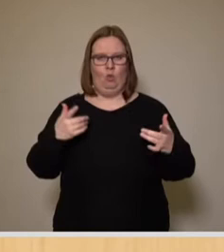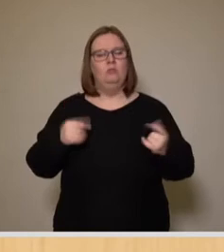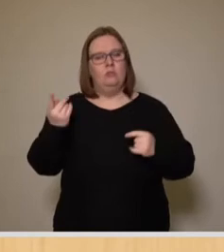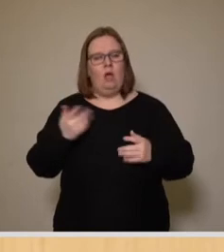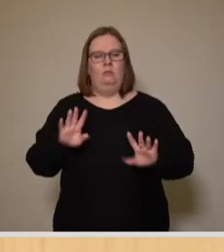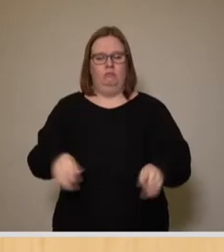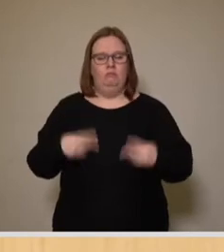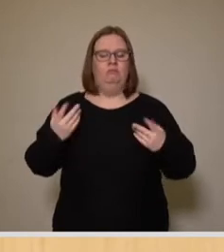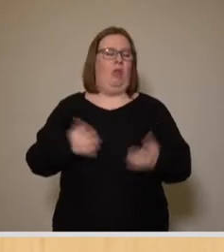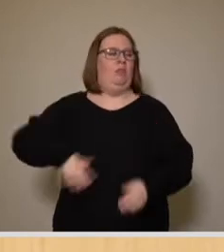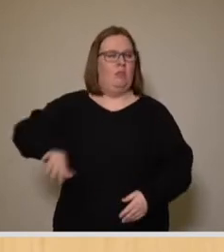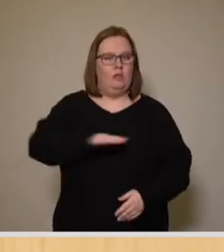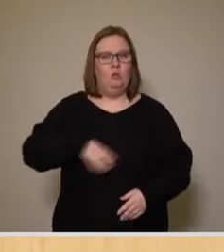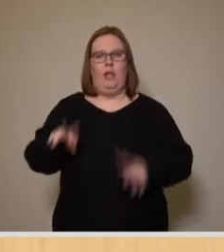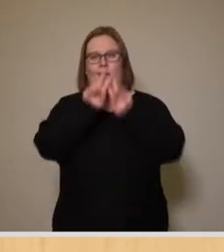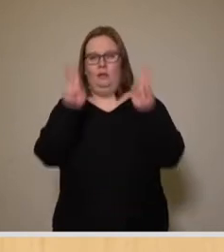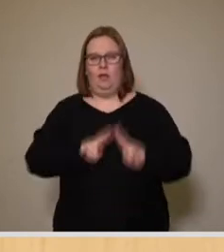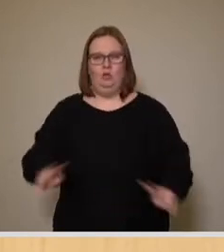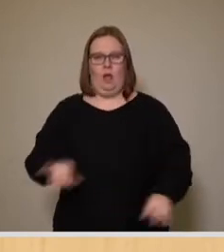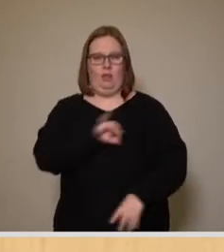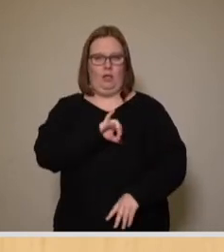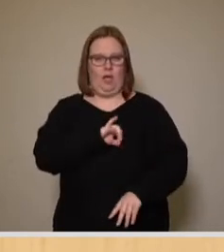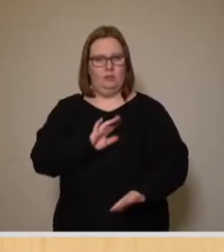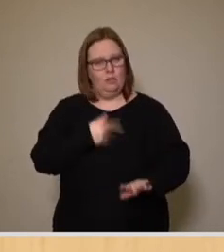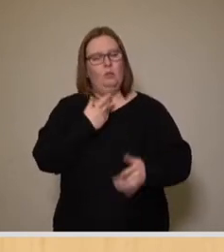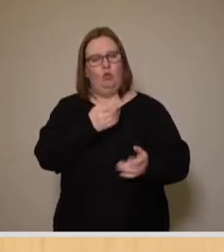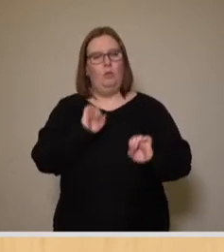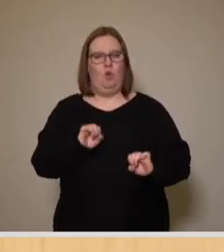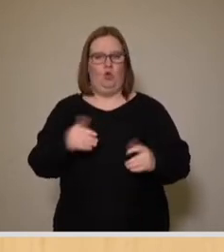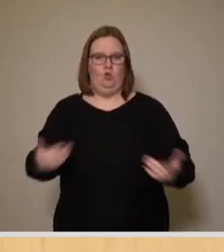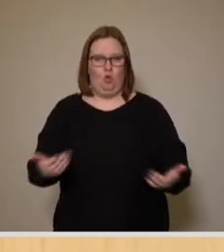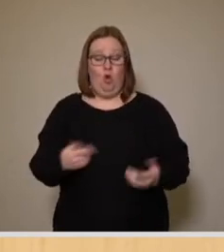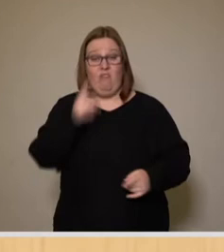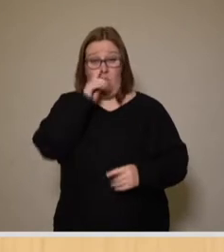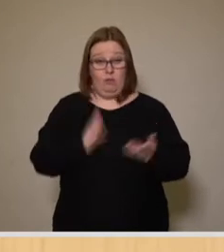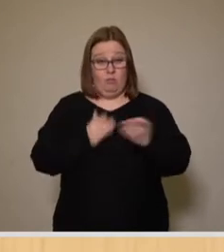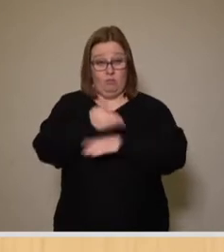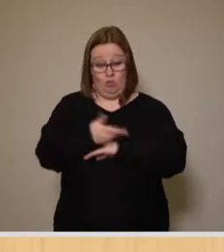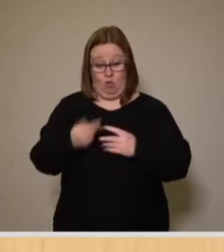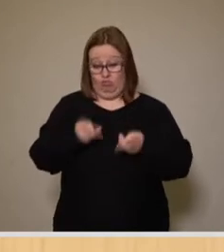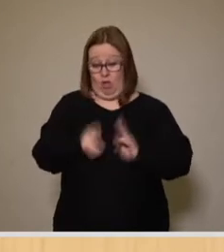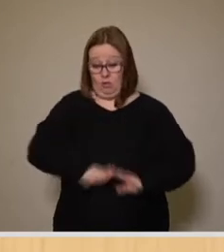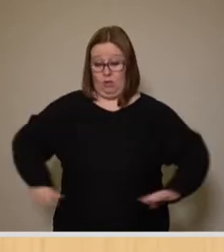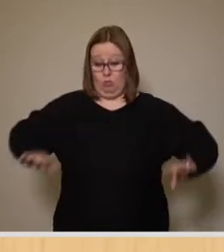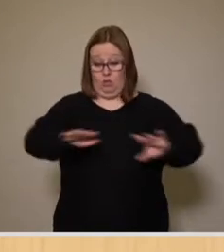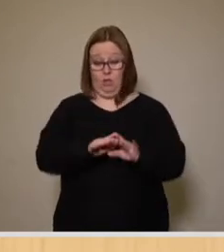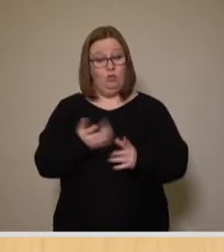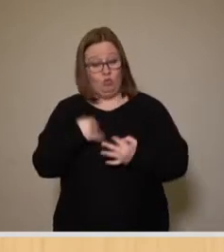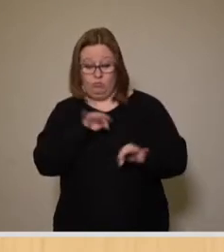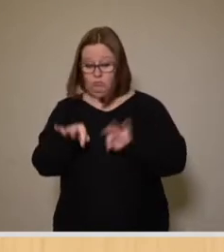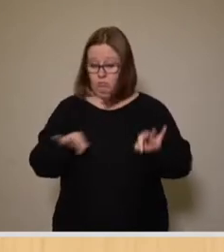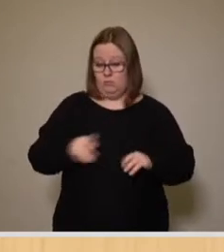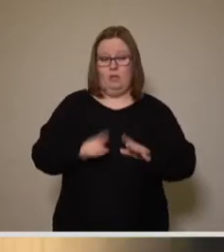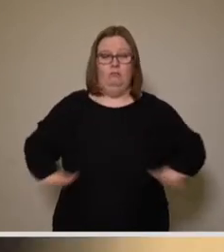nationalen bzw. internationalen Banken gerechtfertigt sein können, wenn die Besucher im gesamten Stadtgebiet untergebracht und versorgt